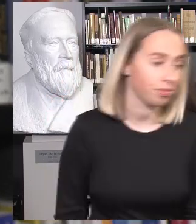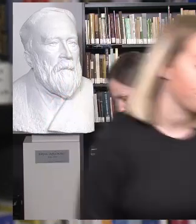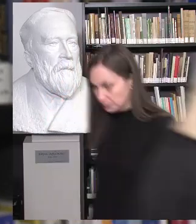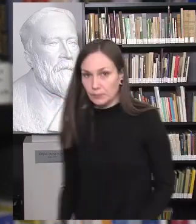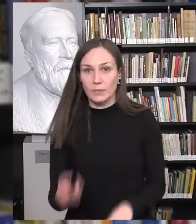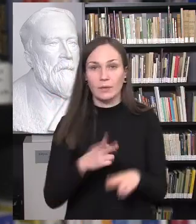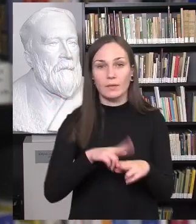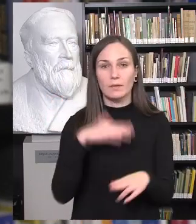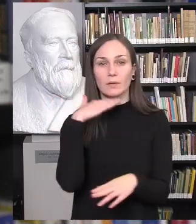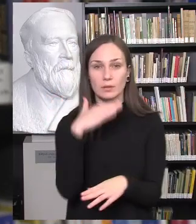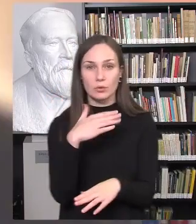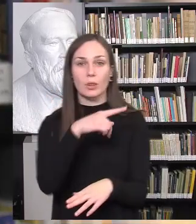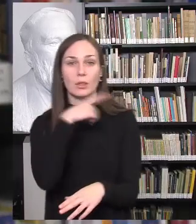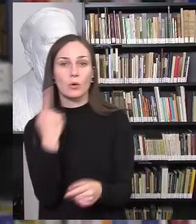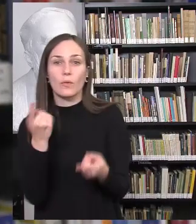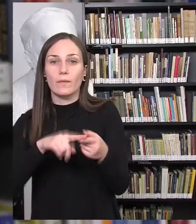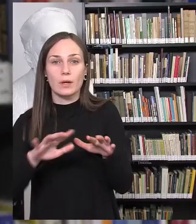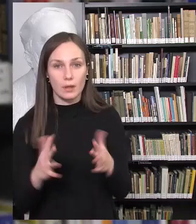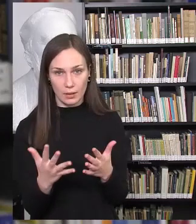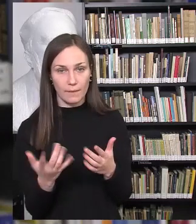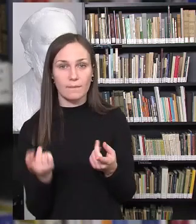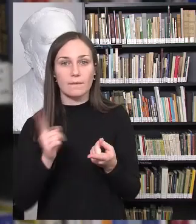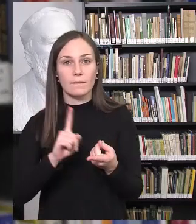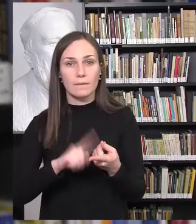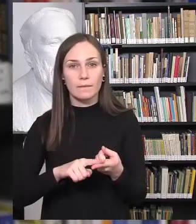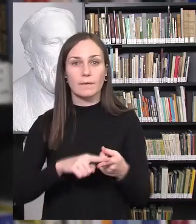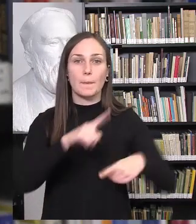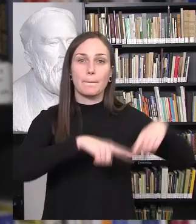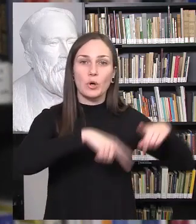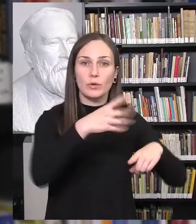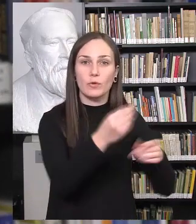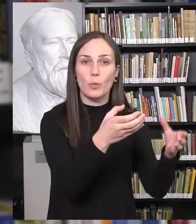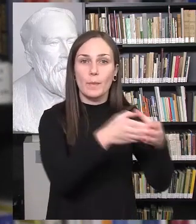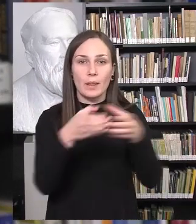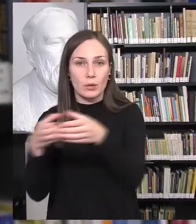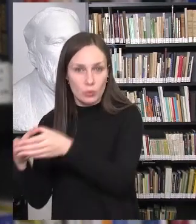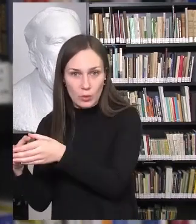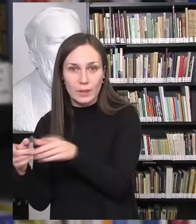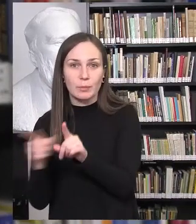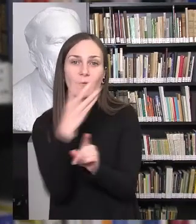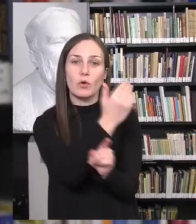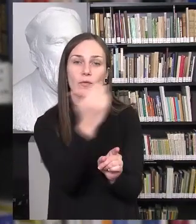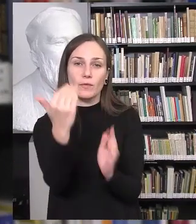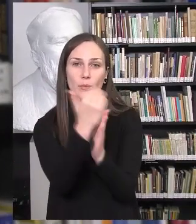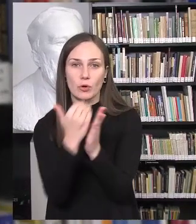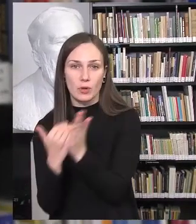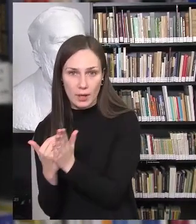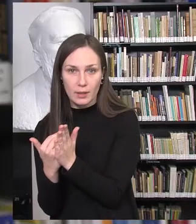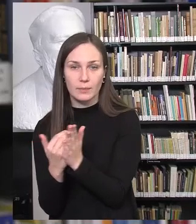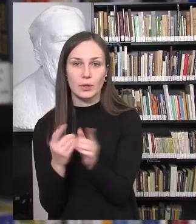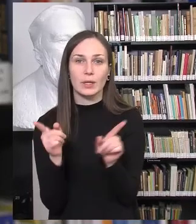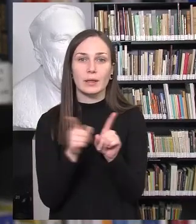labai daug kas priklauso nuo atskirų politinių bendruomenių, jų programų, jų